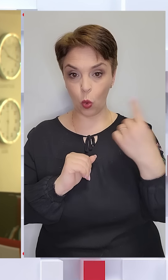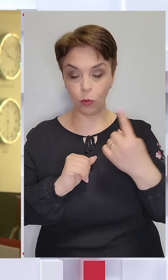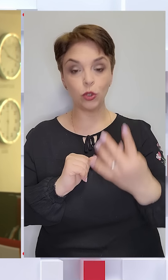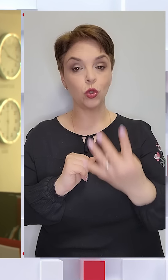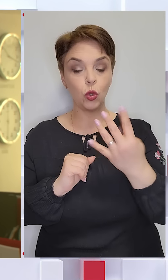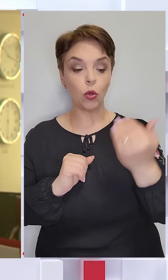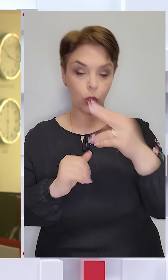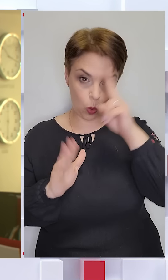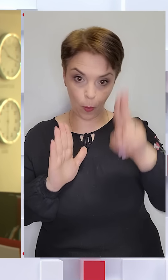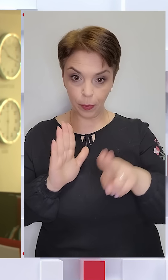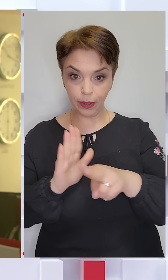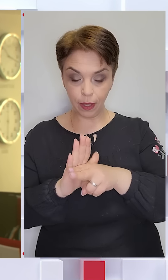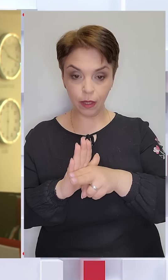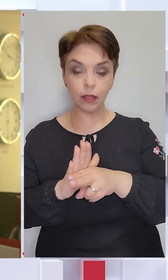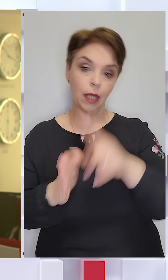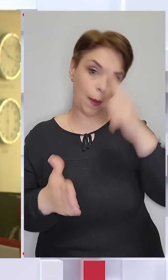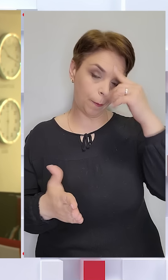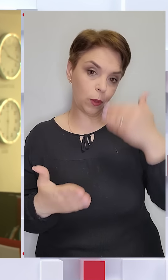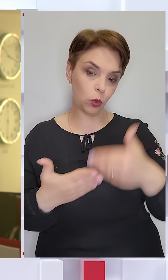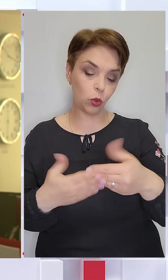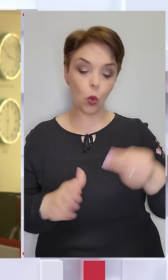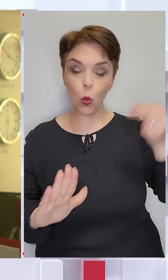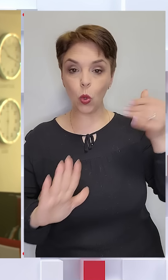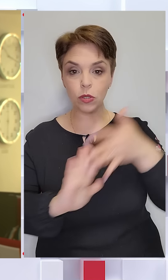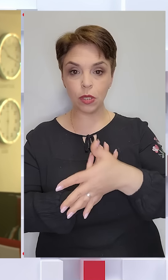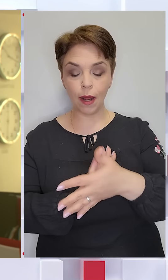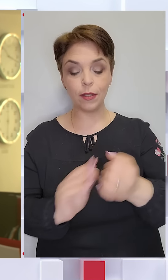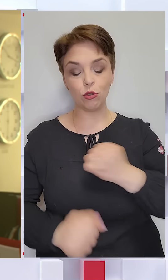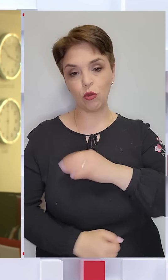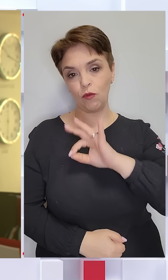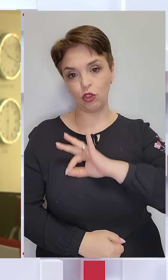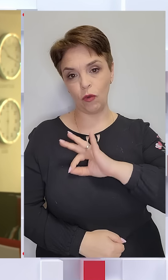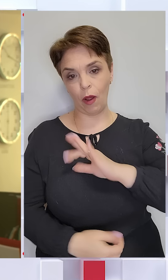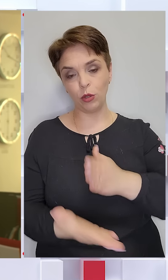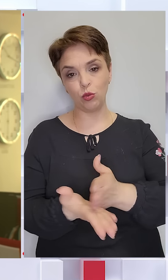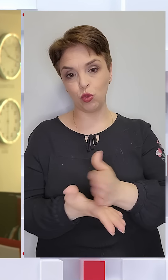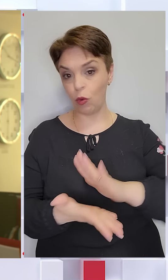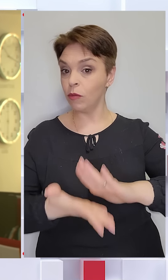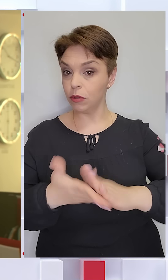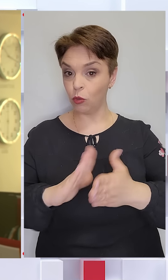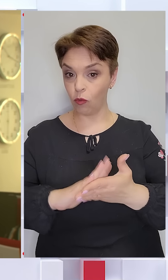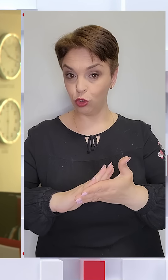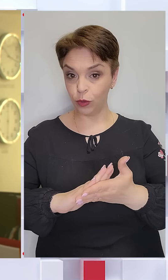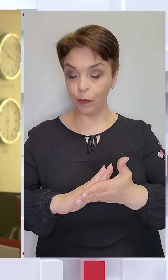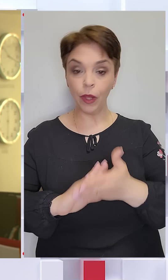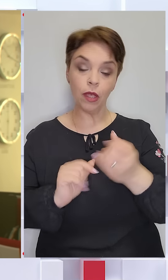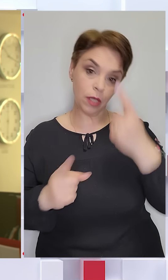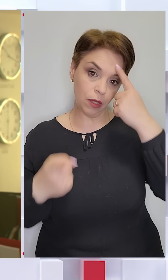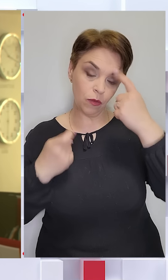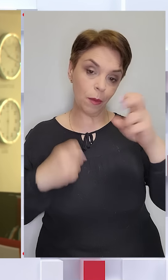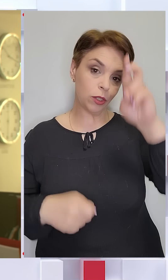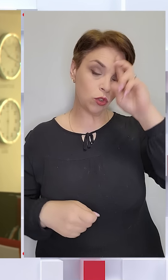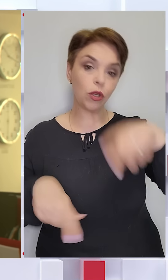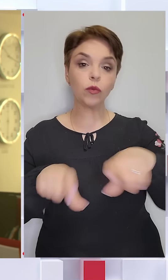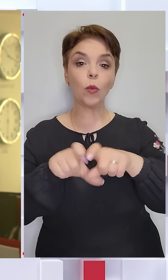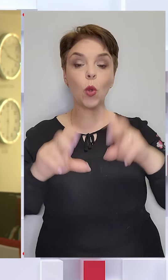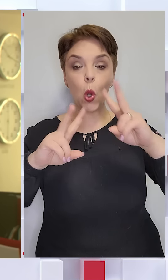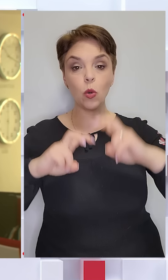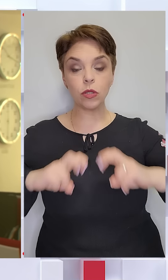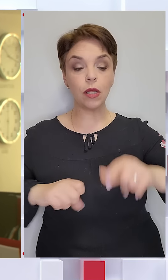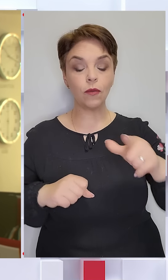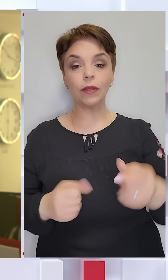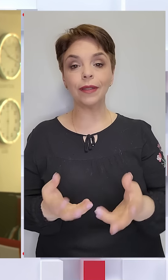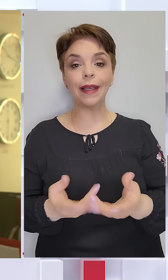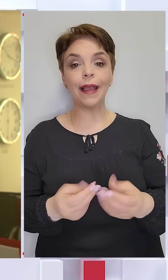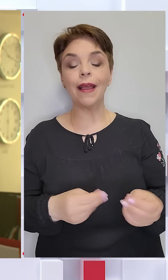та чотирьох його підлеглих підозрюють у розтраті та зловживанні службовим становищем. За даними Державного бюро розслідувань,